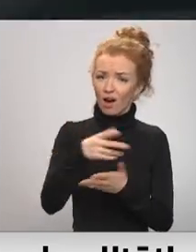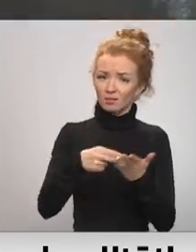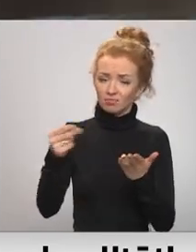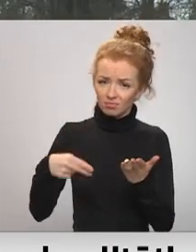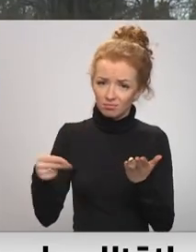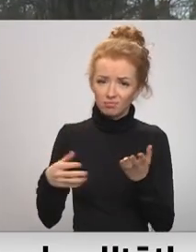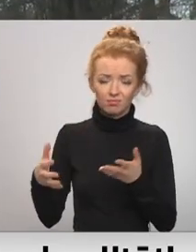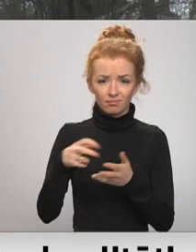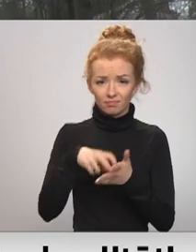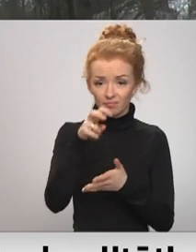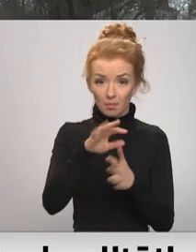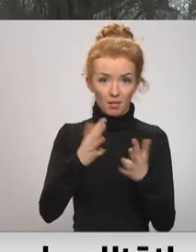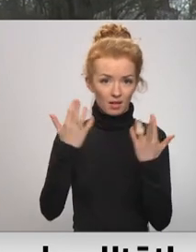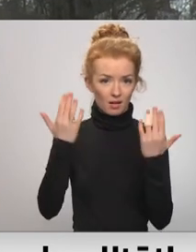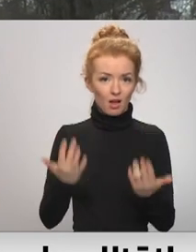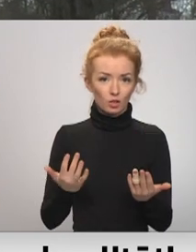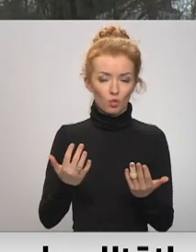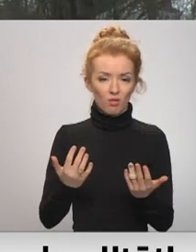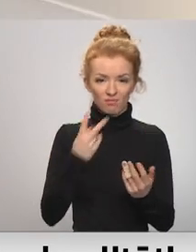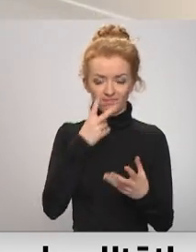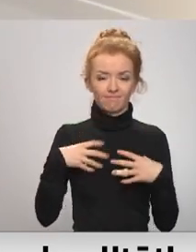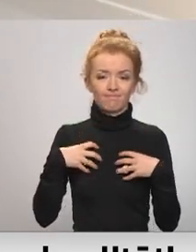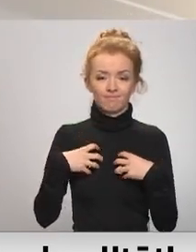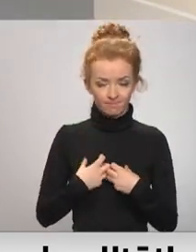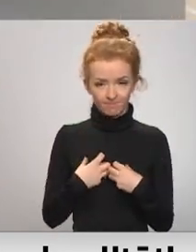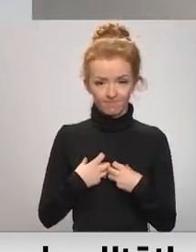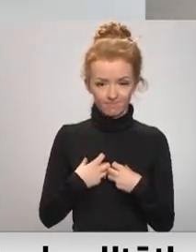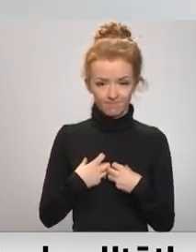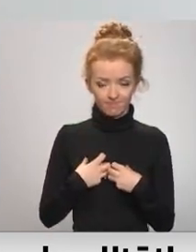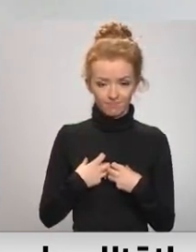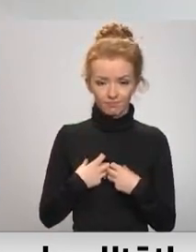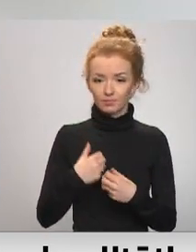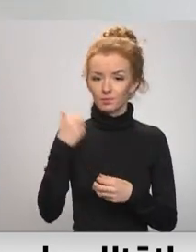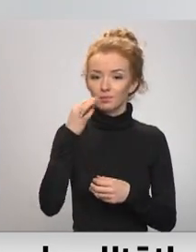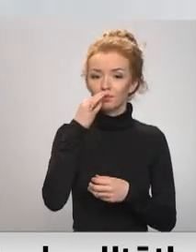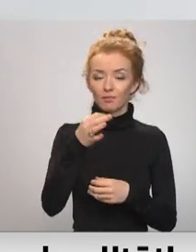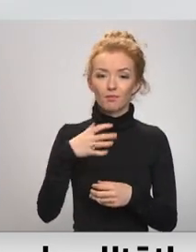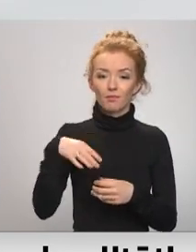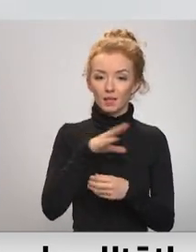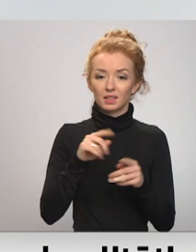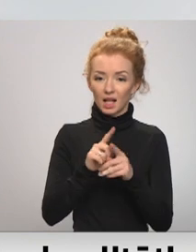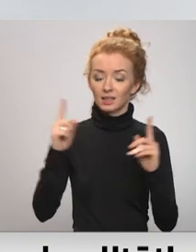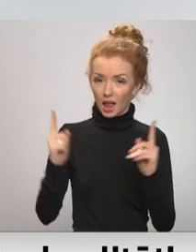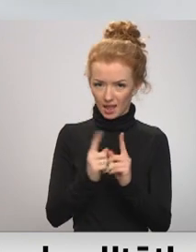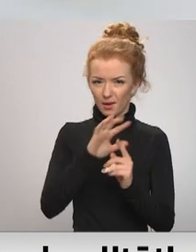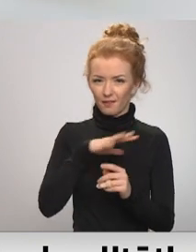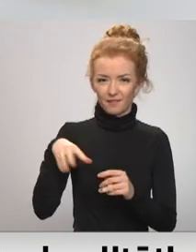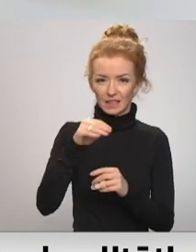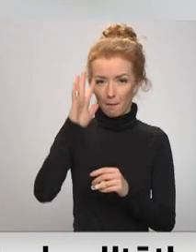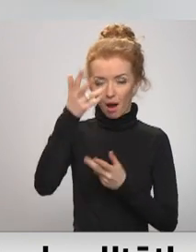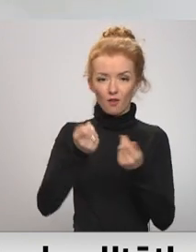vēstules, bet rezultāts nesvilšanos. Mēs arī satikušies visu pārbaudnieku un tieši par šo runājām par